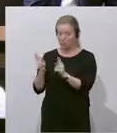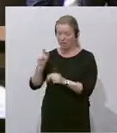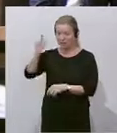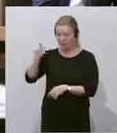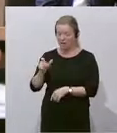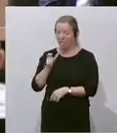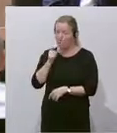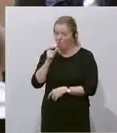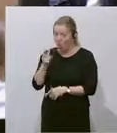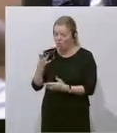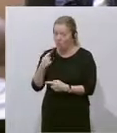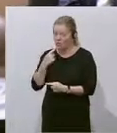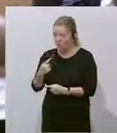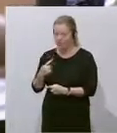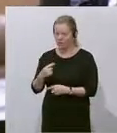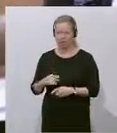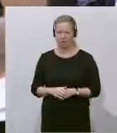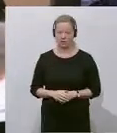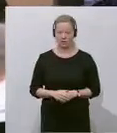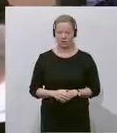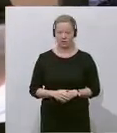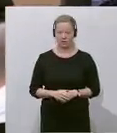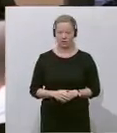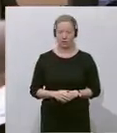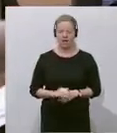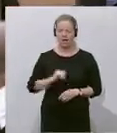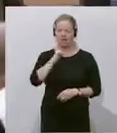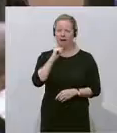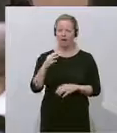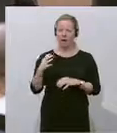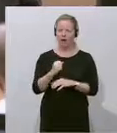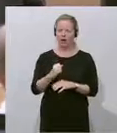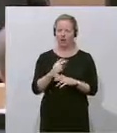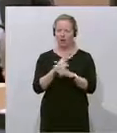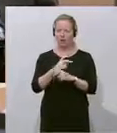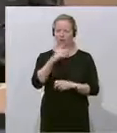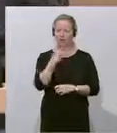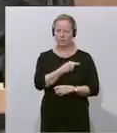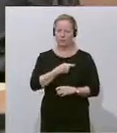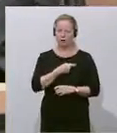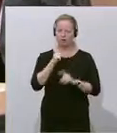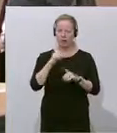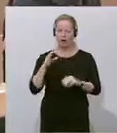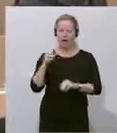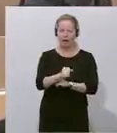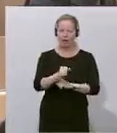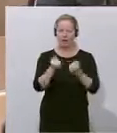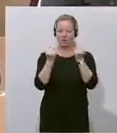das ist kein Angriff auf die österreichische Volkspartei, das ist ein Angriff auf die Demokratie.